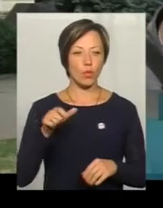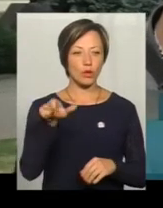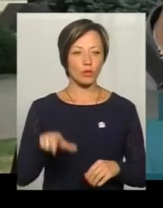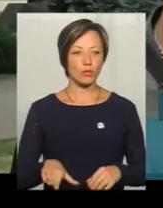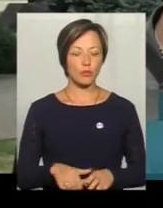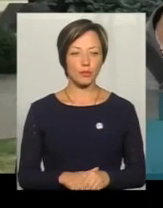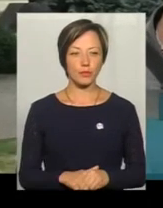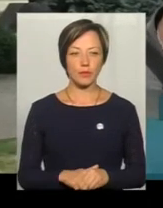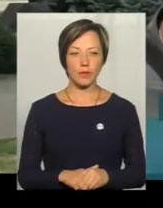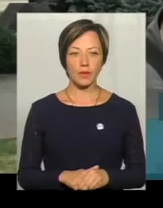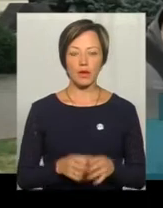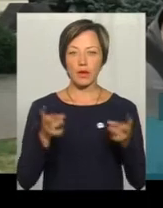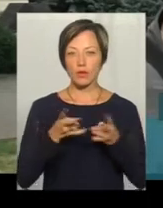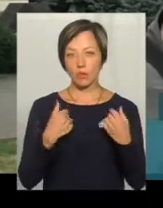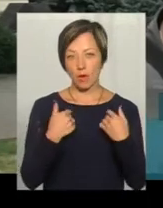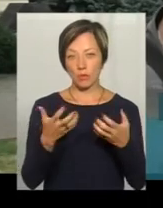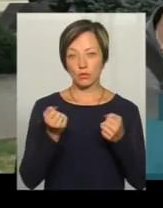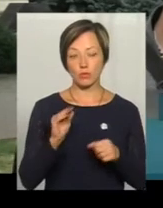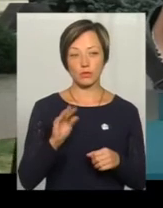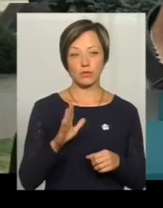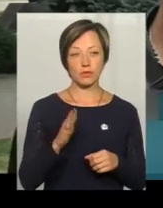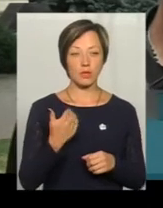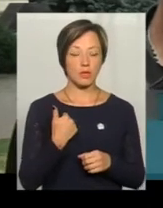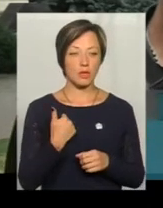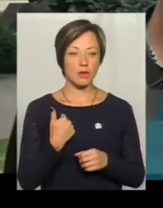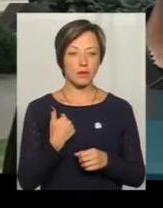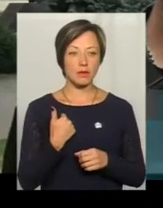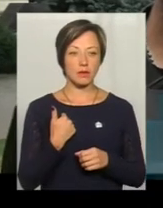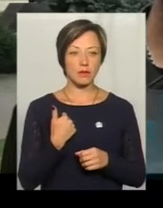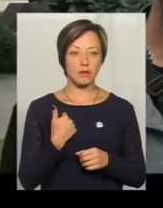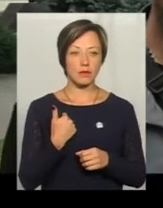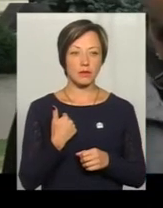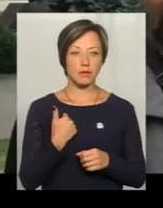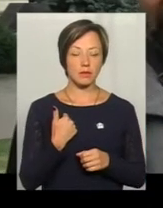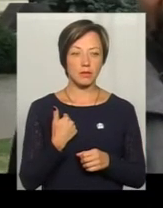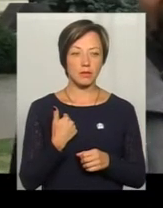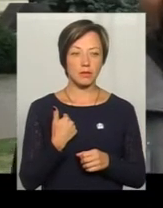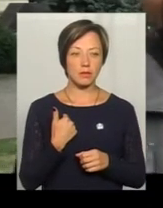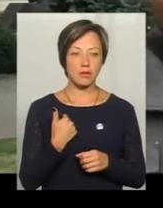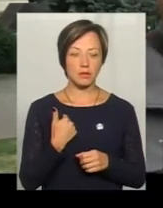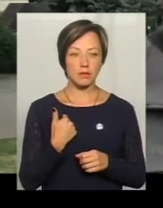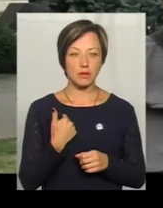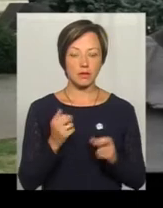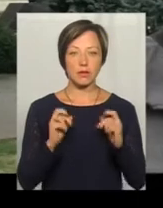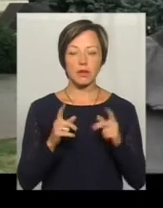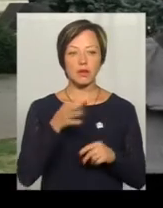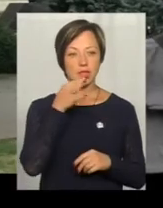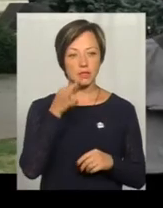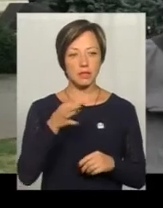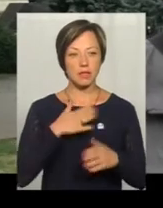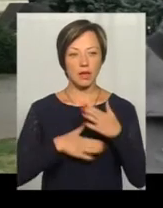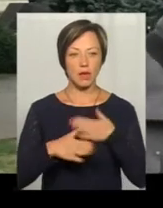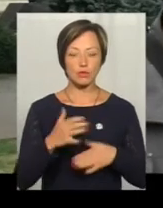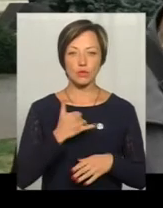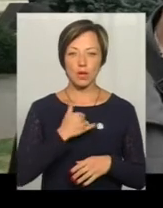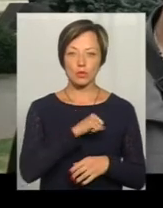Для чого получав посвідчення. Я дуже радий,